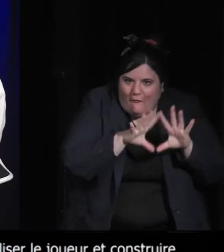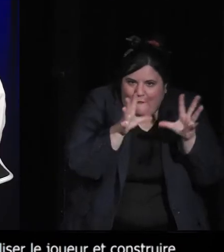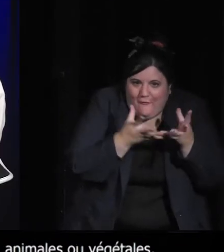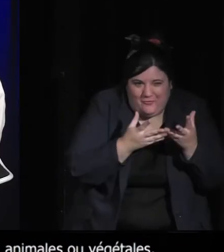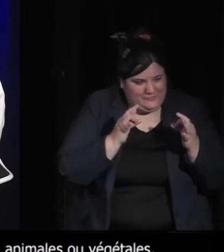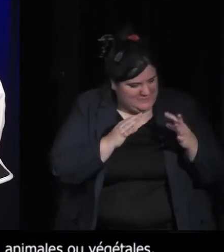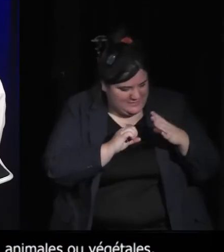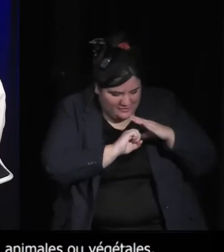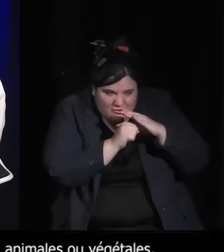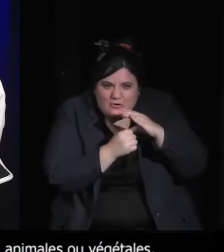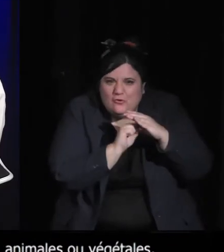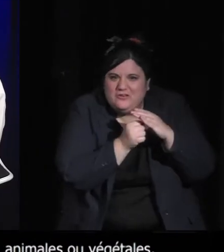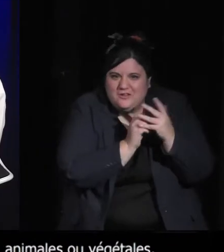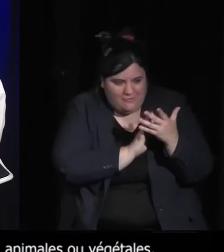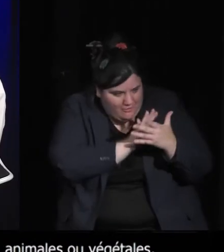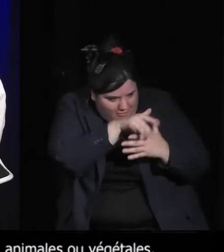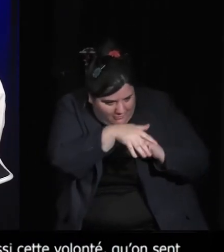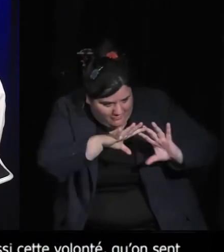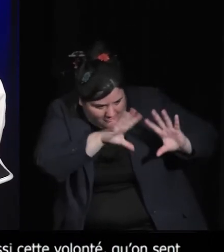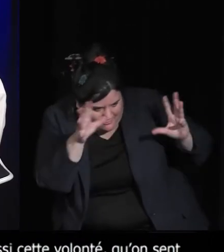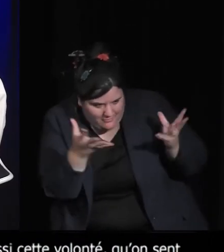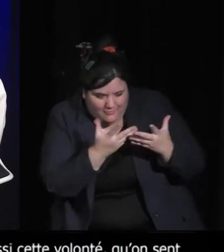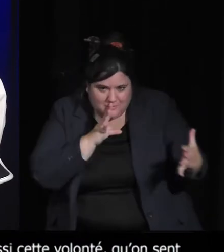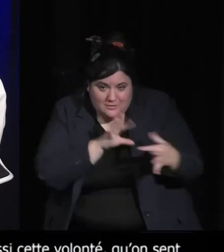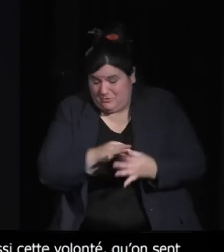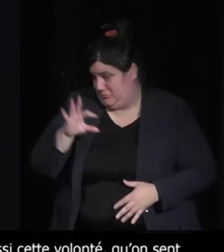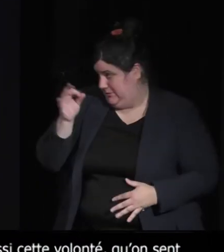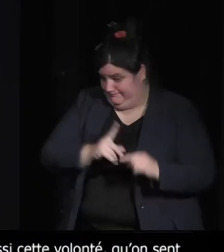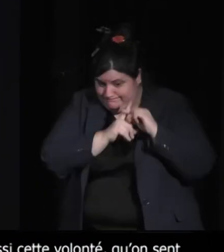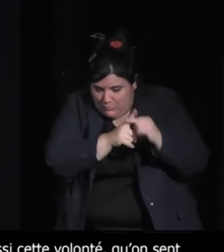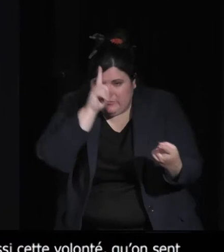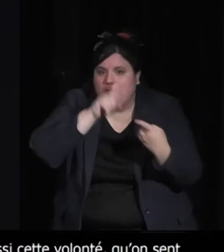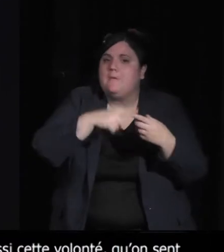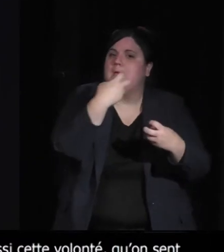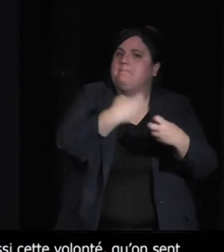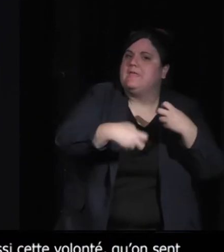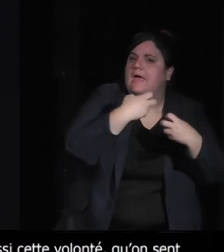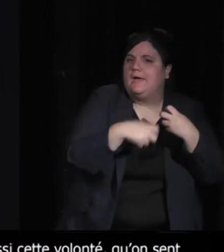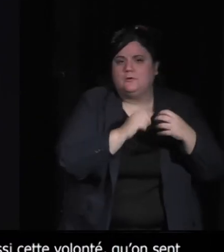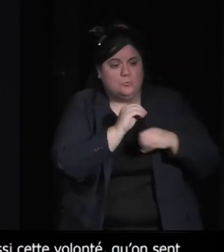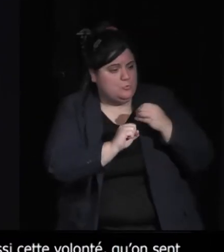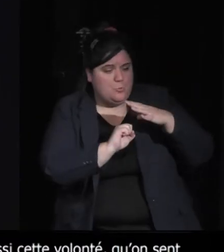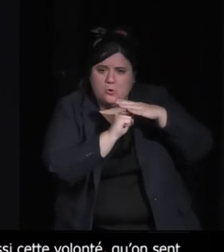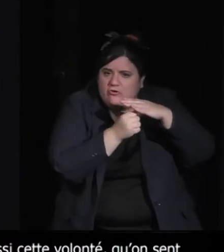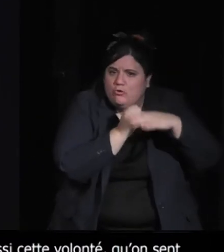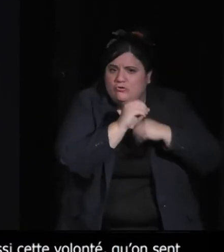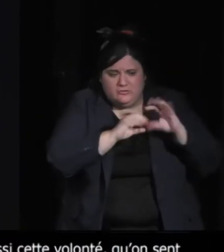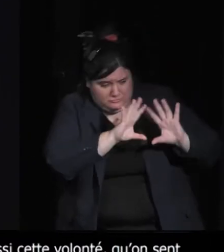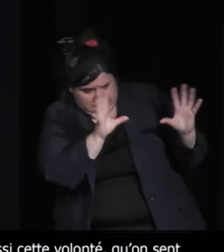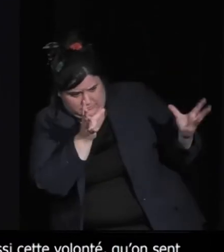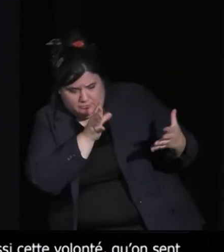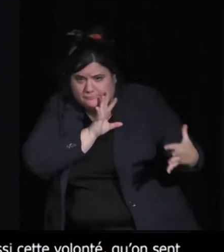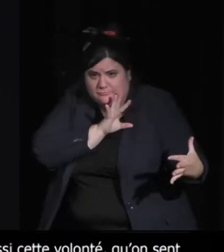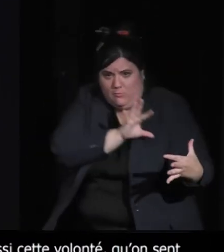FromDust met l'accent sur la géologie, la lithosphère et notre connexion à cet